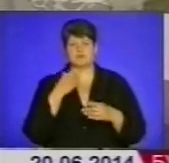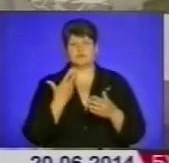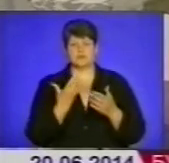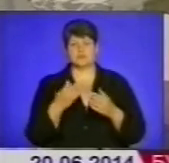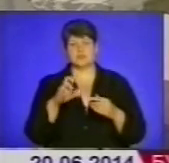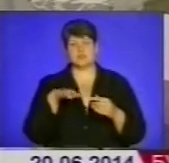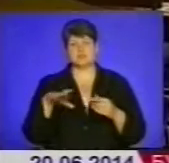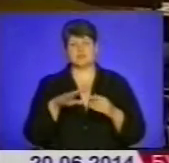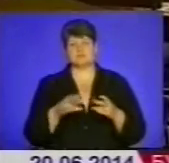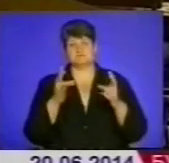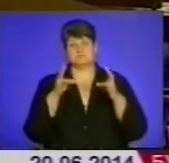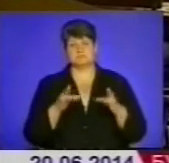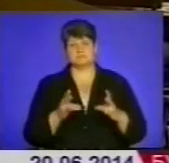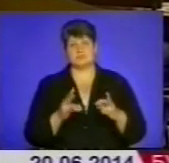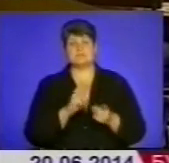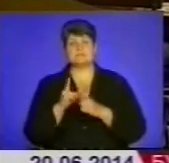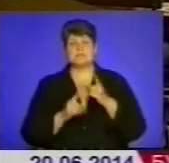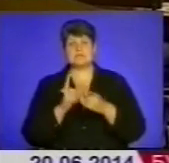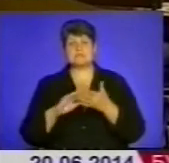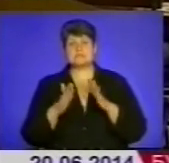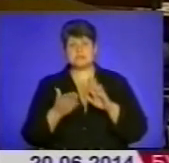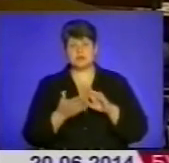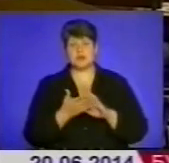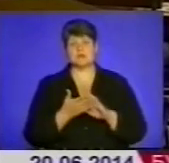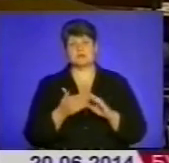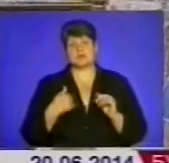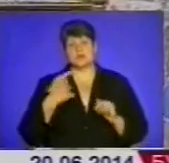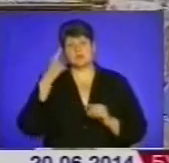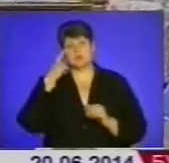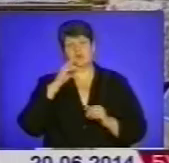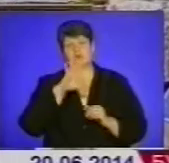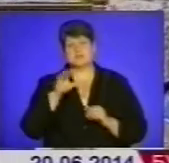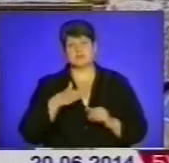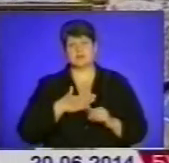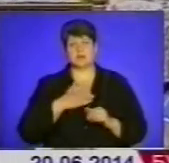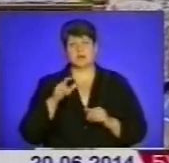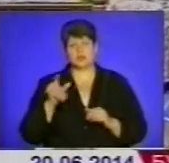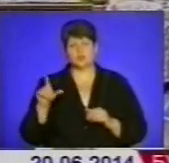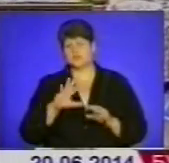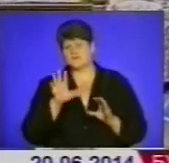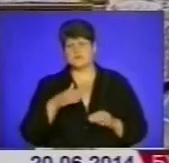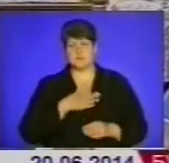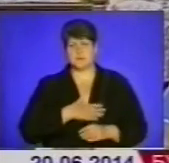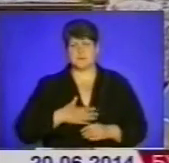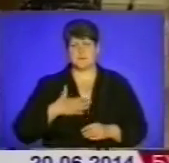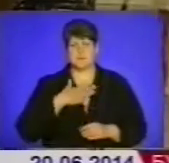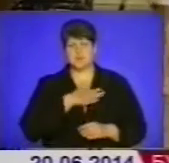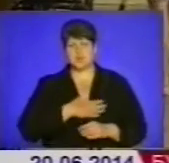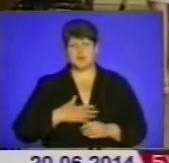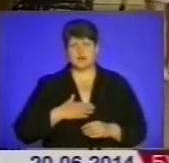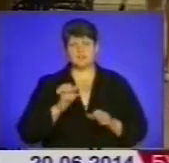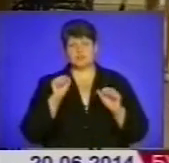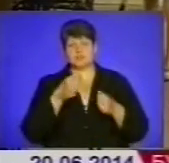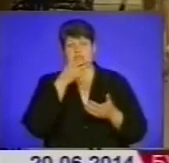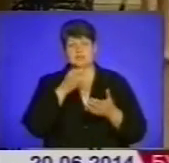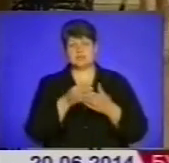Змінилася ситуація і змінилася досить, тому що я думаю, що всі ми люди, всі ми переживаємо. Тому хоча можемо так сказати, що на